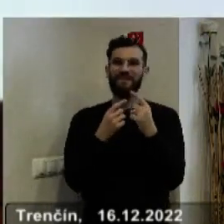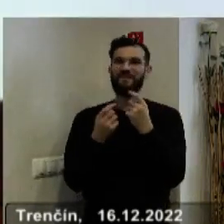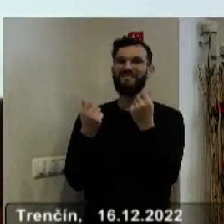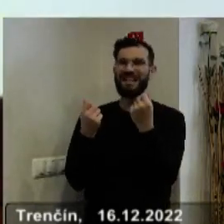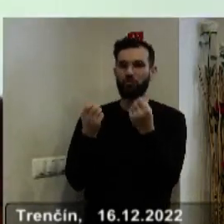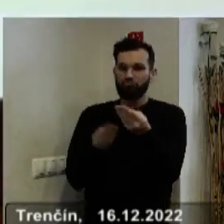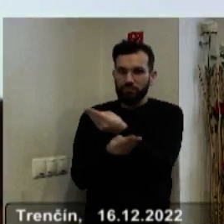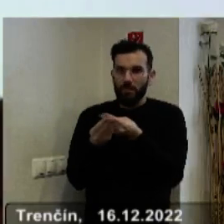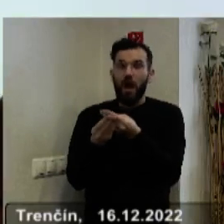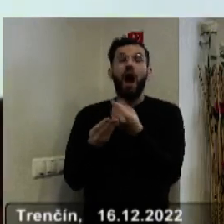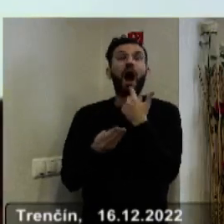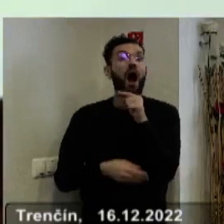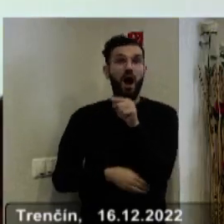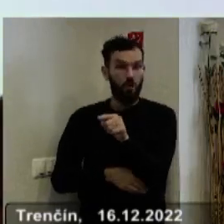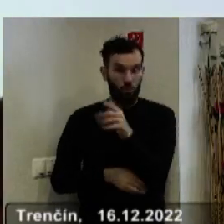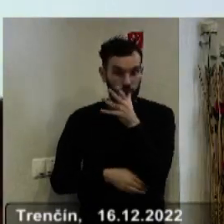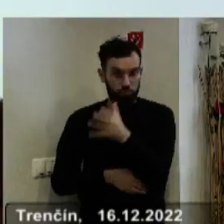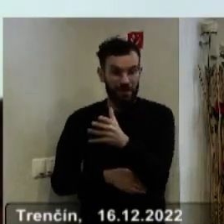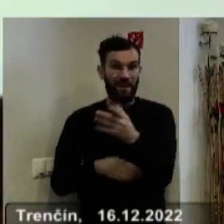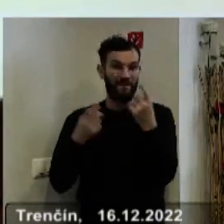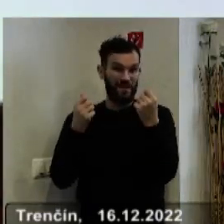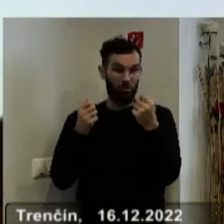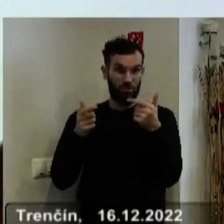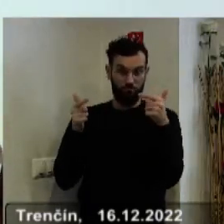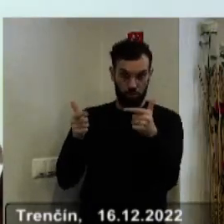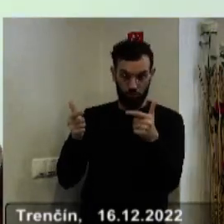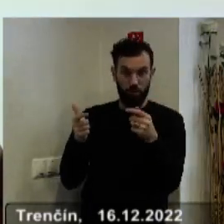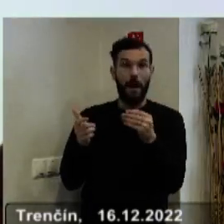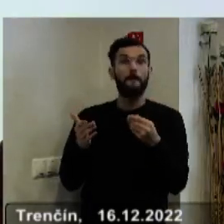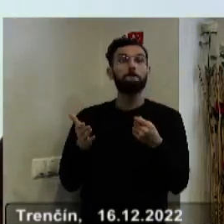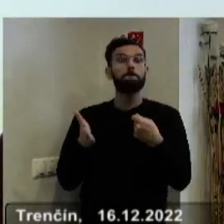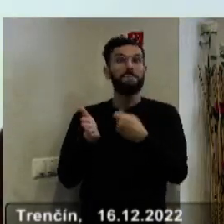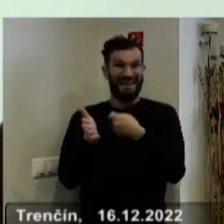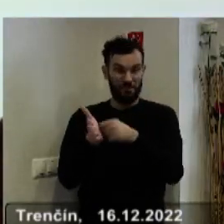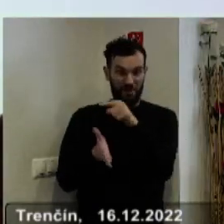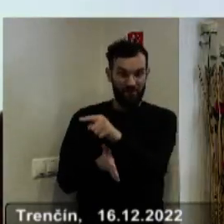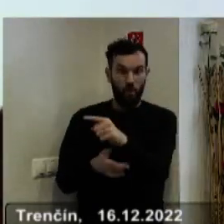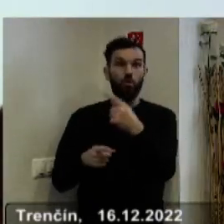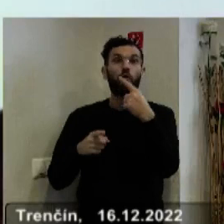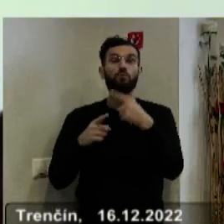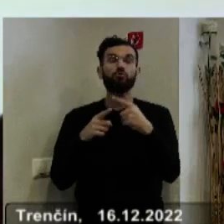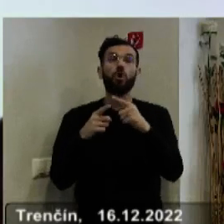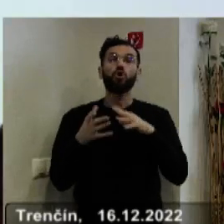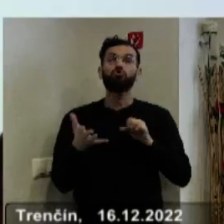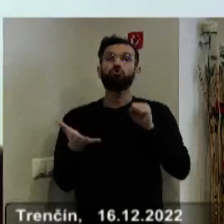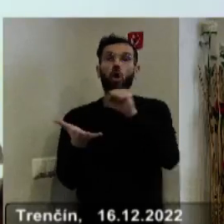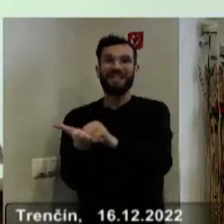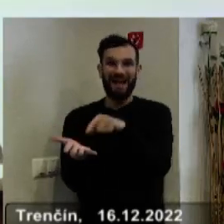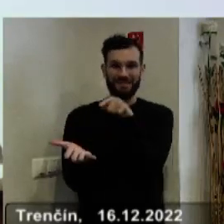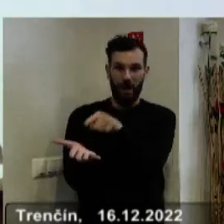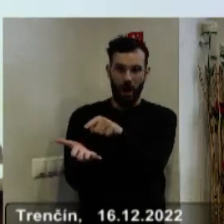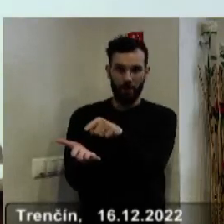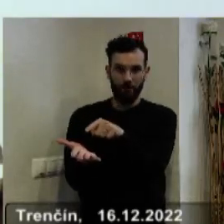zmluvy o poskytnutie finančného príspevku a zmluva o poskytnutie dotácie, ktorá